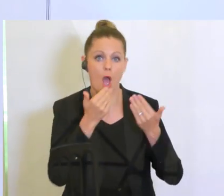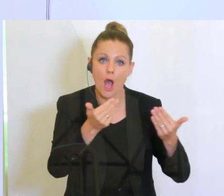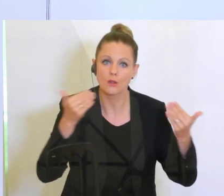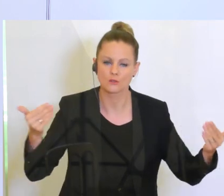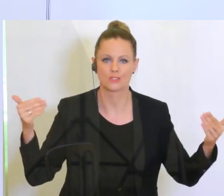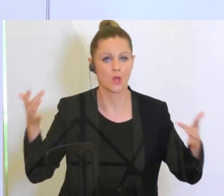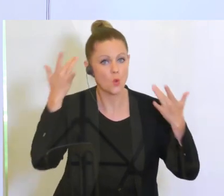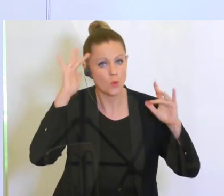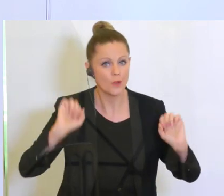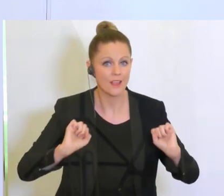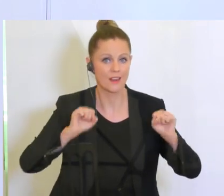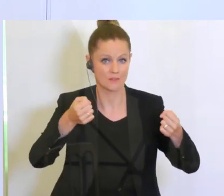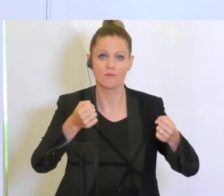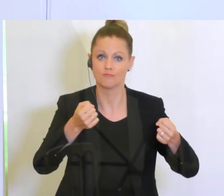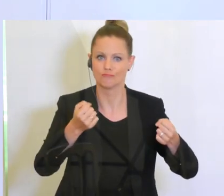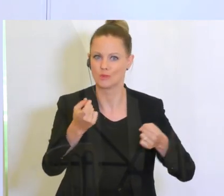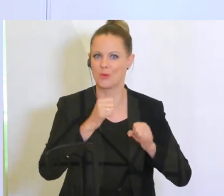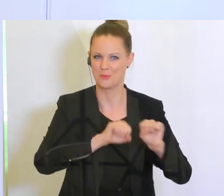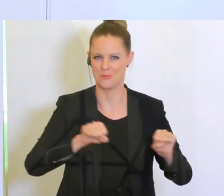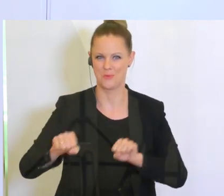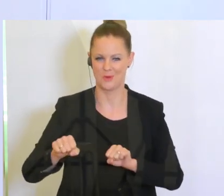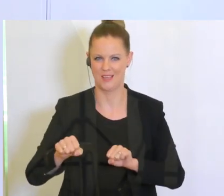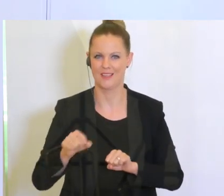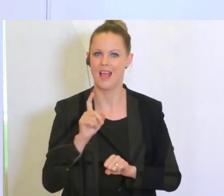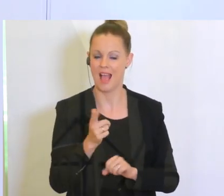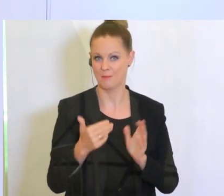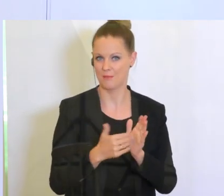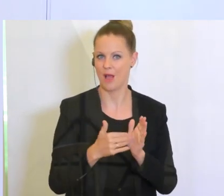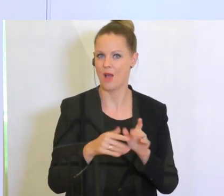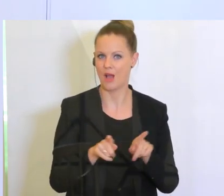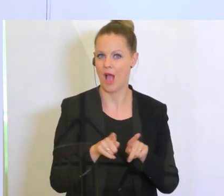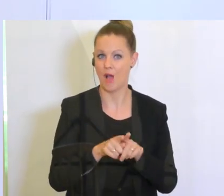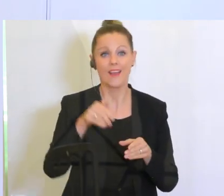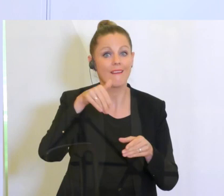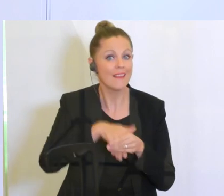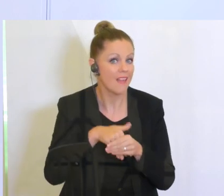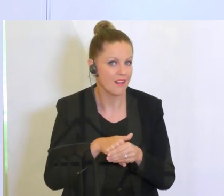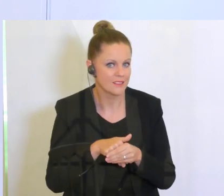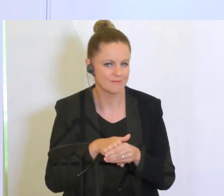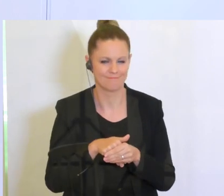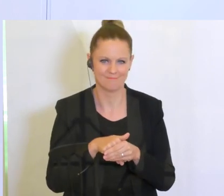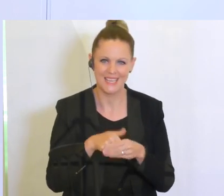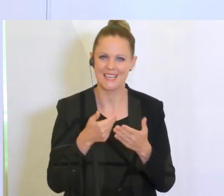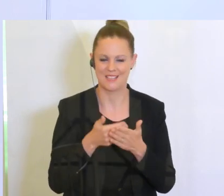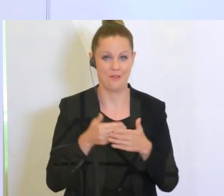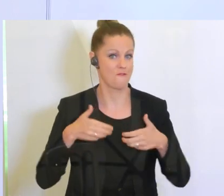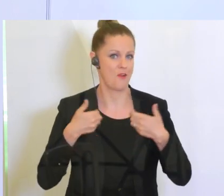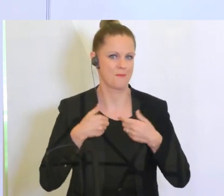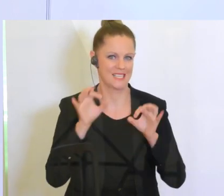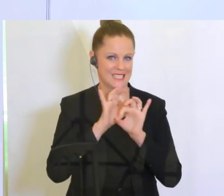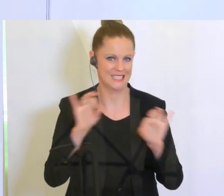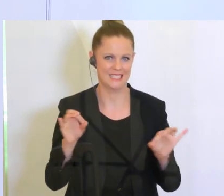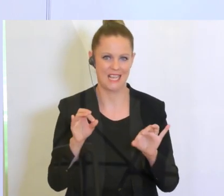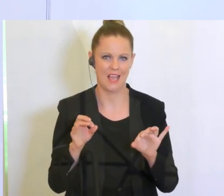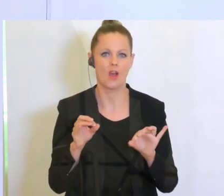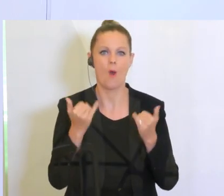Kulturinitiativen, alles wird wieder möglich. Dafür brauchen wir natürlich auch Inhalte. Und ich freue mich sehr, dass wir uns